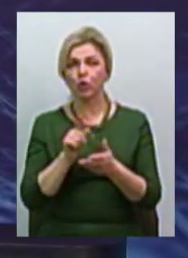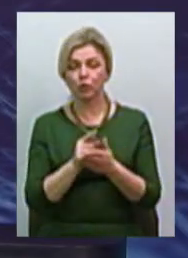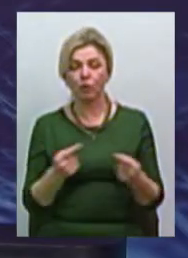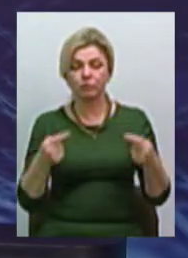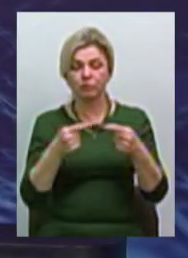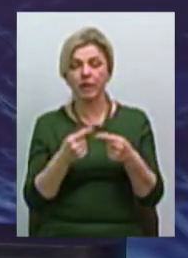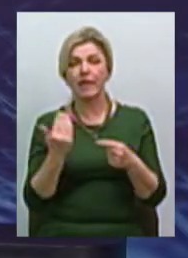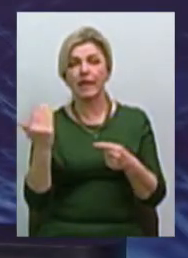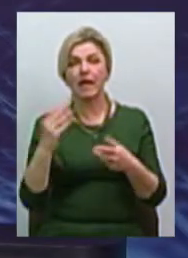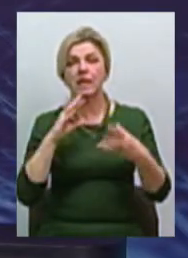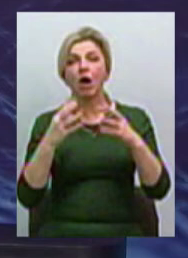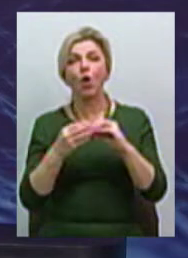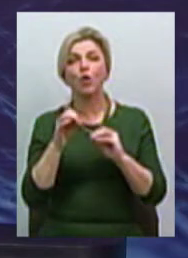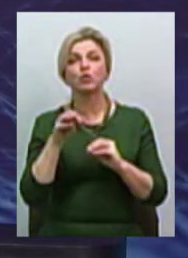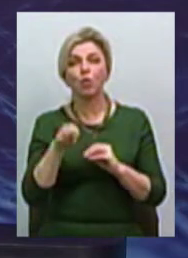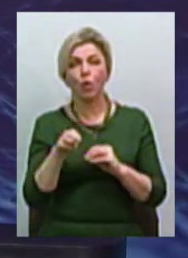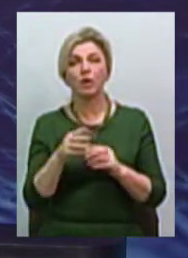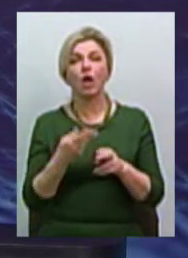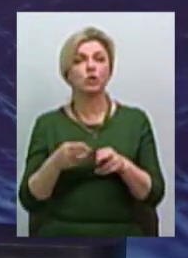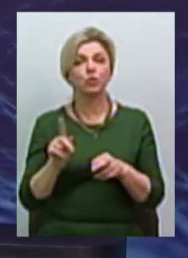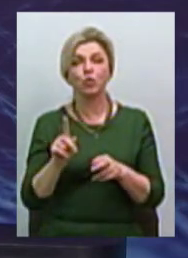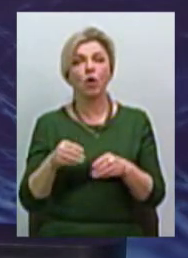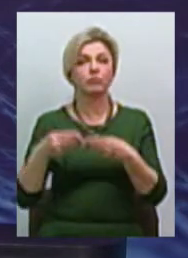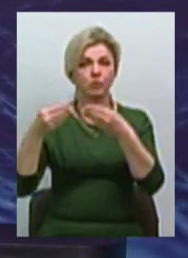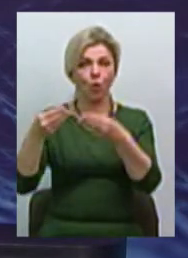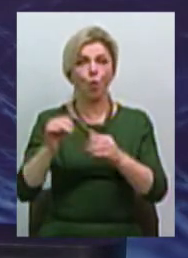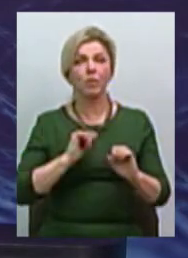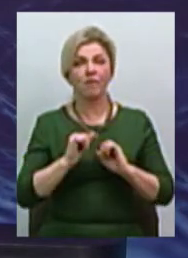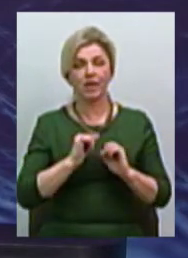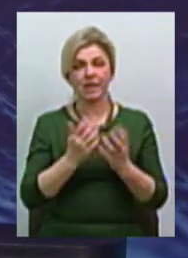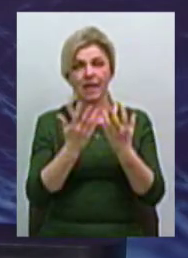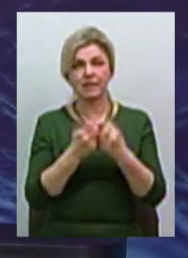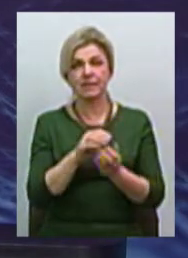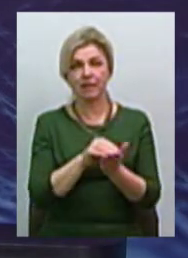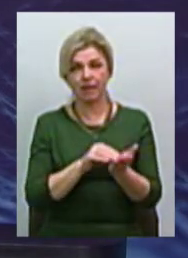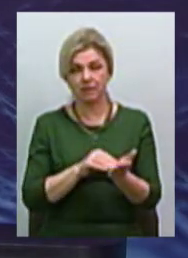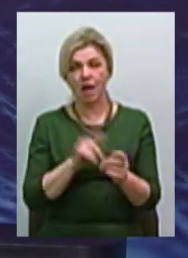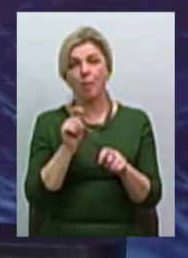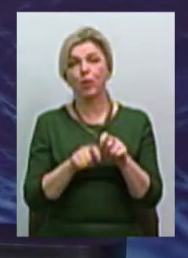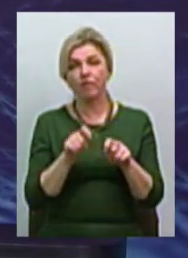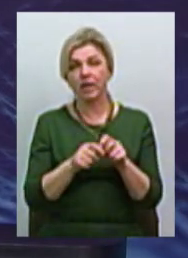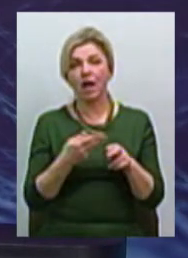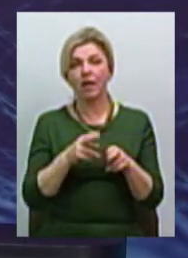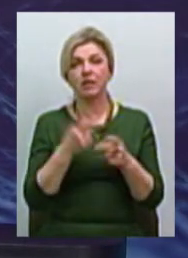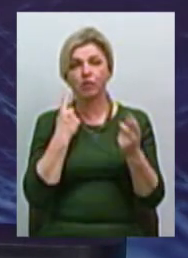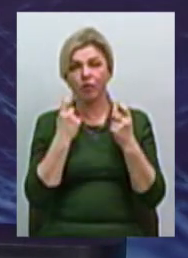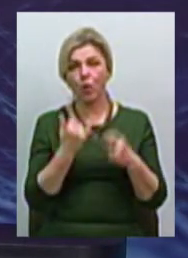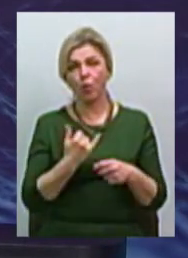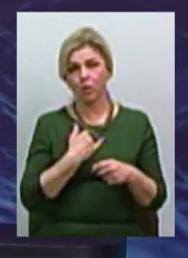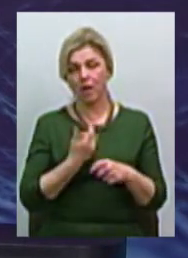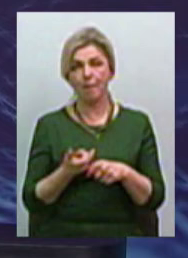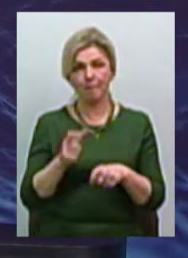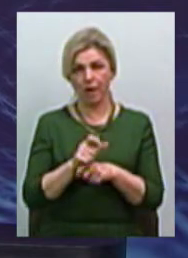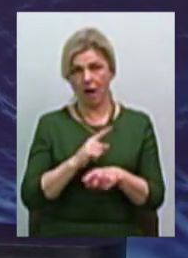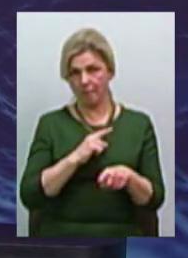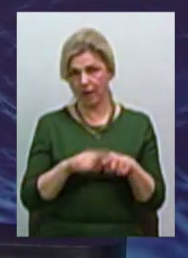з їх звітами, які вони подають до управління статистики. Тобто, перевіряються ці дані, у нас вони просто більш оперативні, скажімо так.